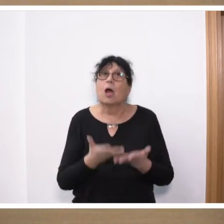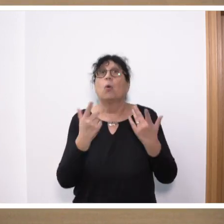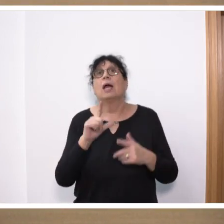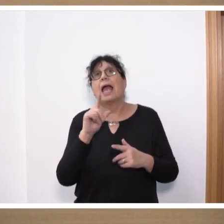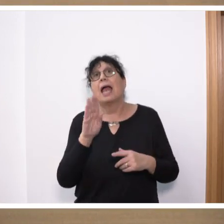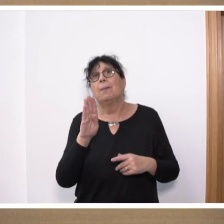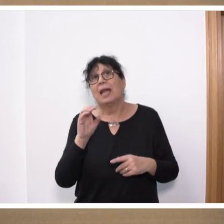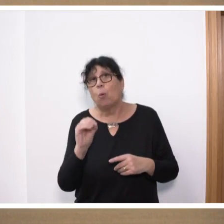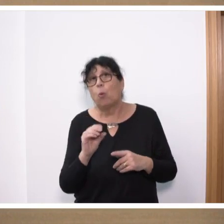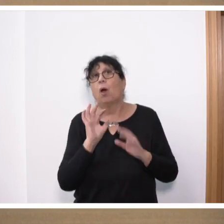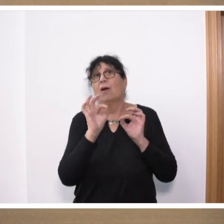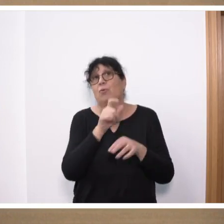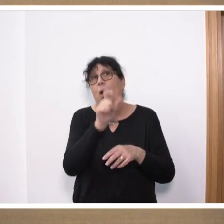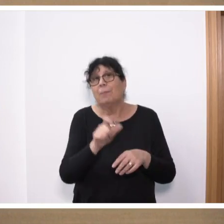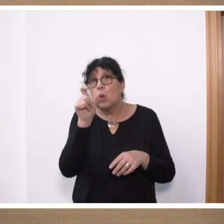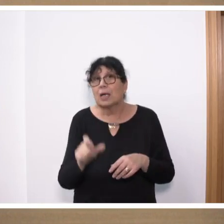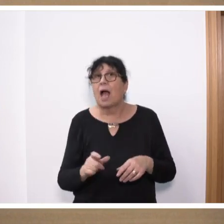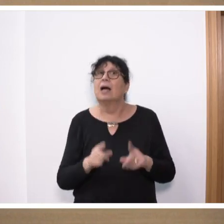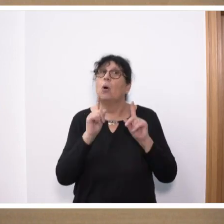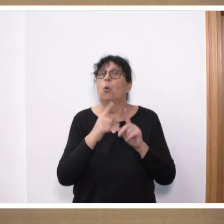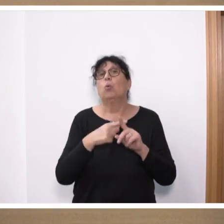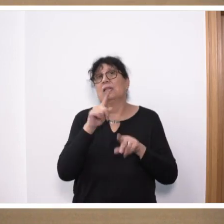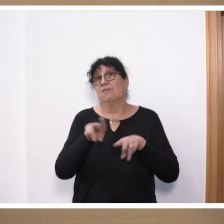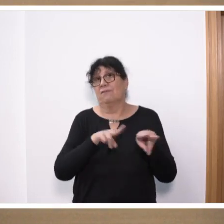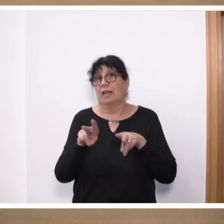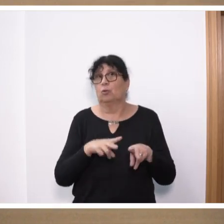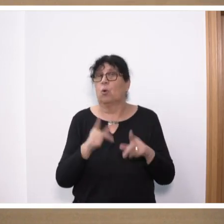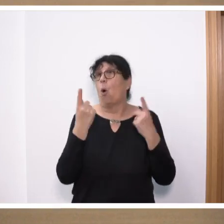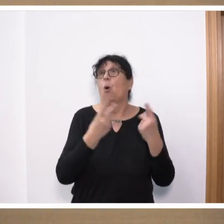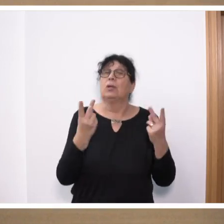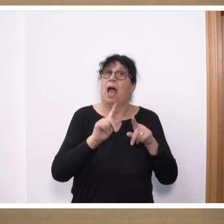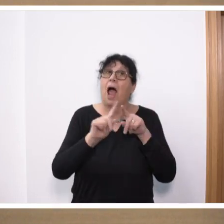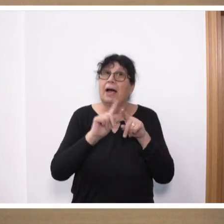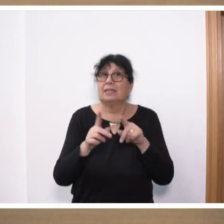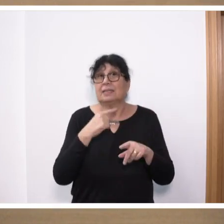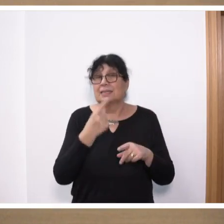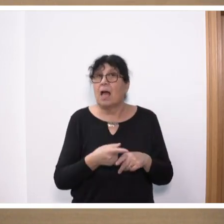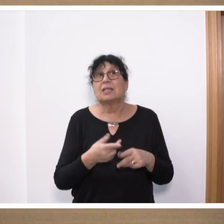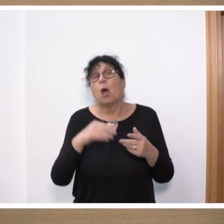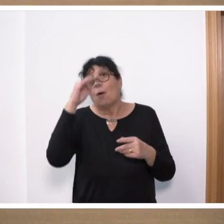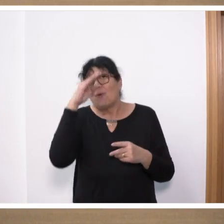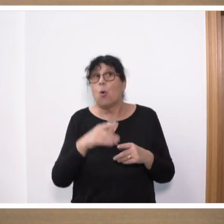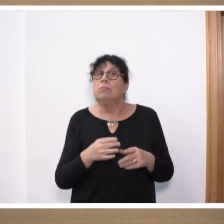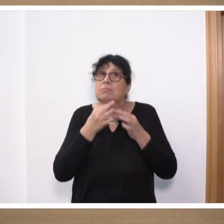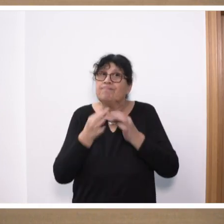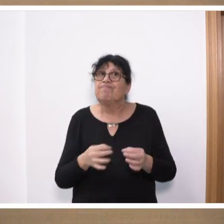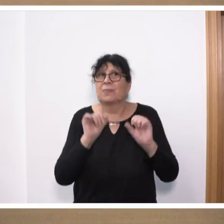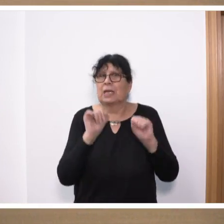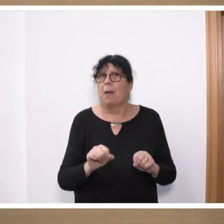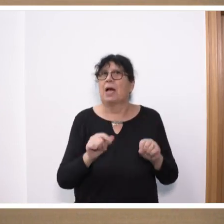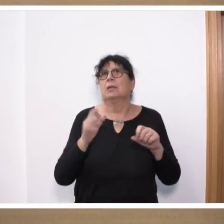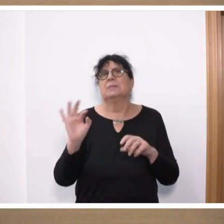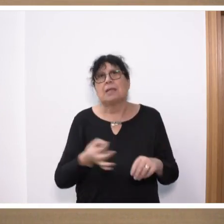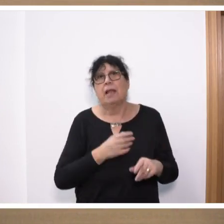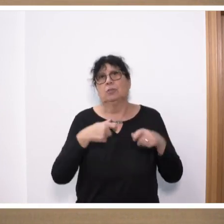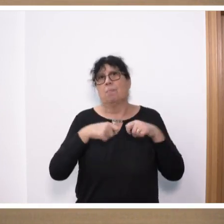für Bürgerinnen und Bürger, aber auch für die Verwaltung. Oder anders formuliert, wo konkret könnten also im saarländischen Baurecht